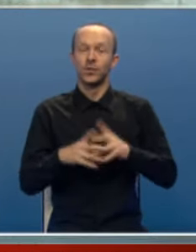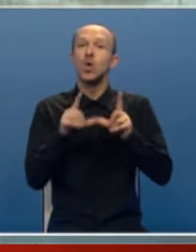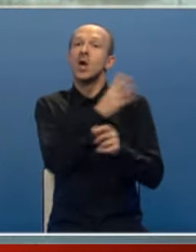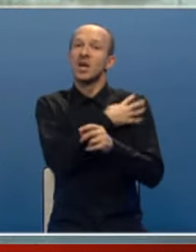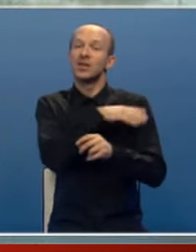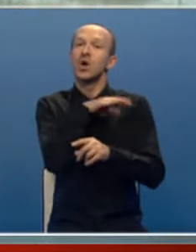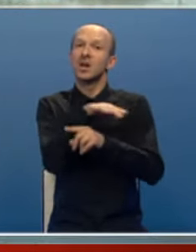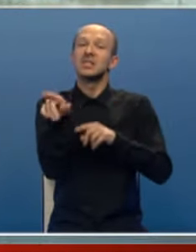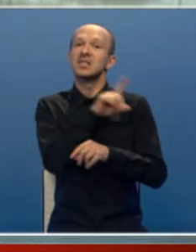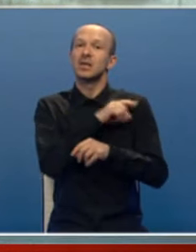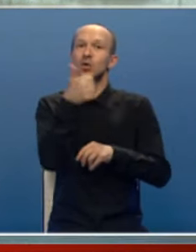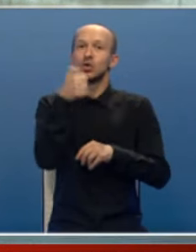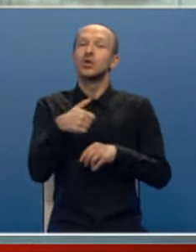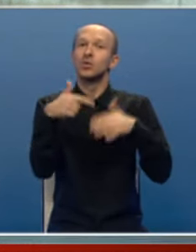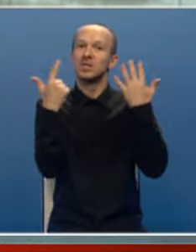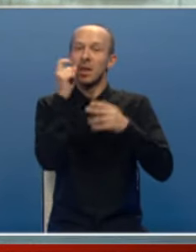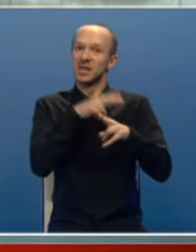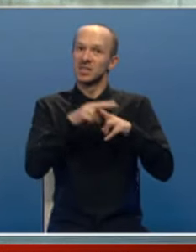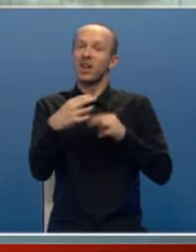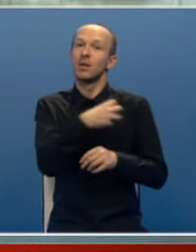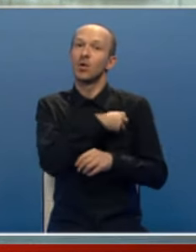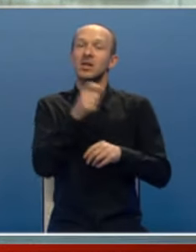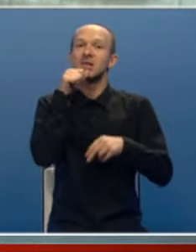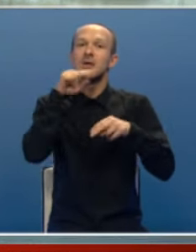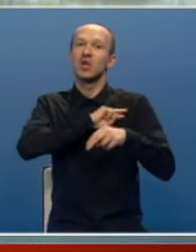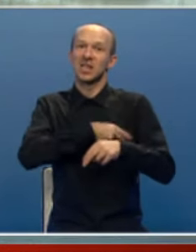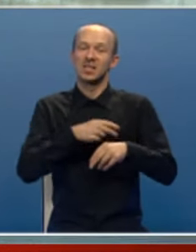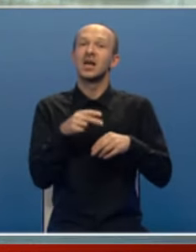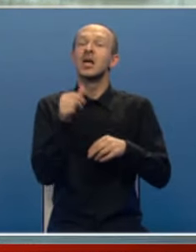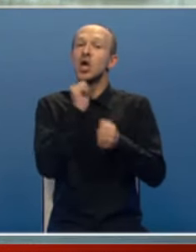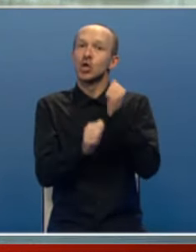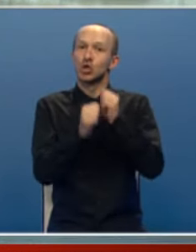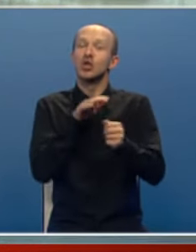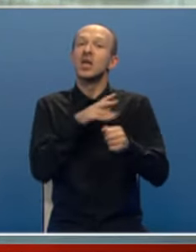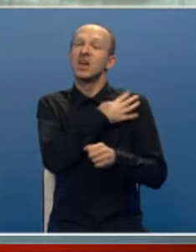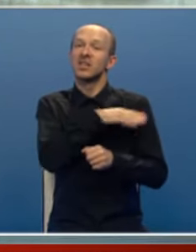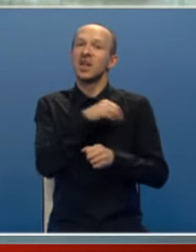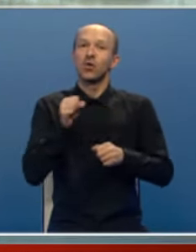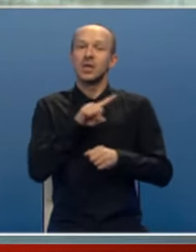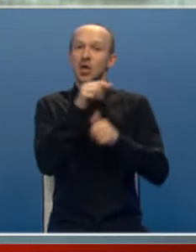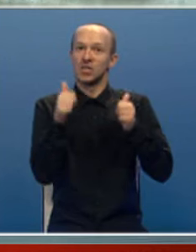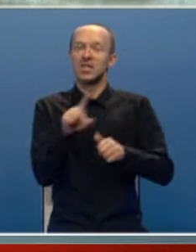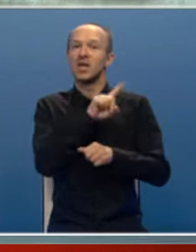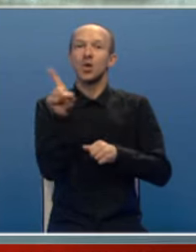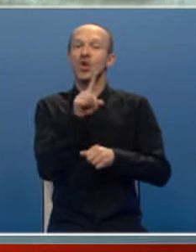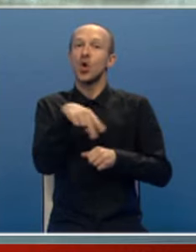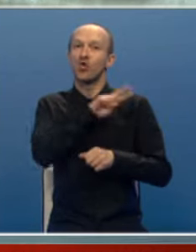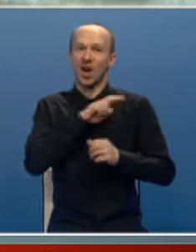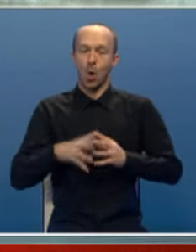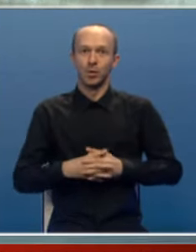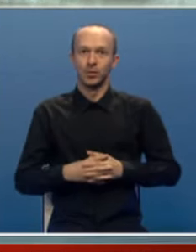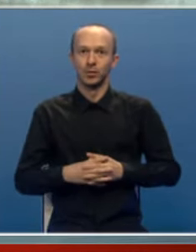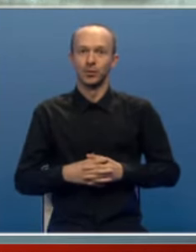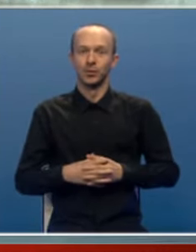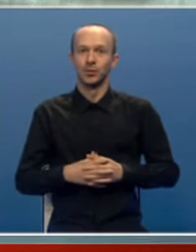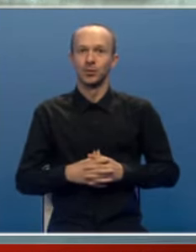hrvatskoj agresiji stradalo je 107 civila, boraca i policajaca. Za zločine hrvatske vojske do sada niko nije odgovarao.